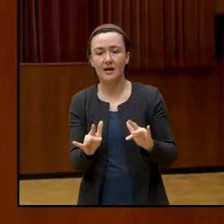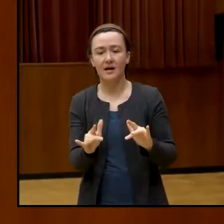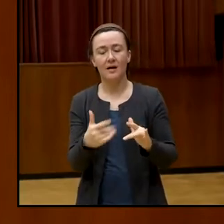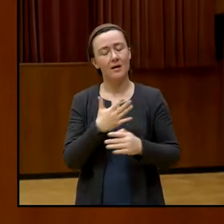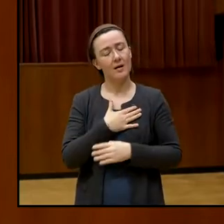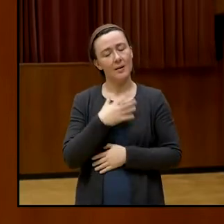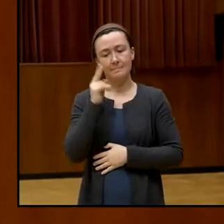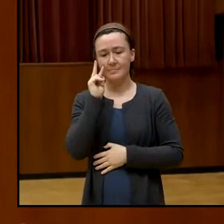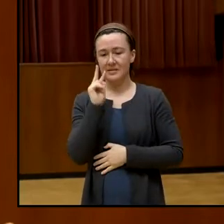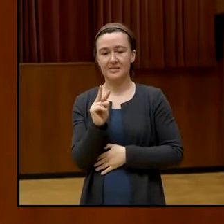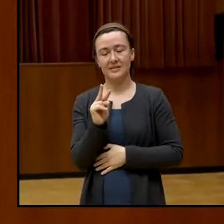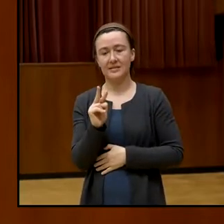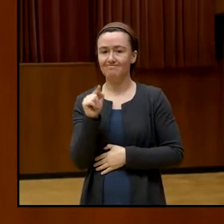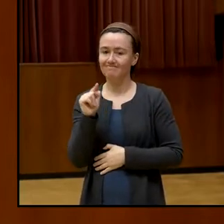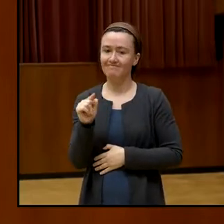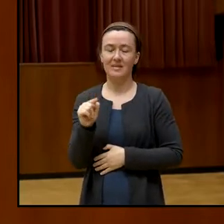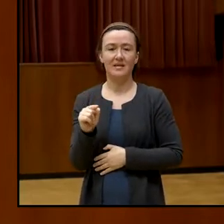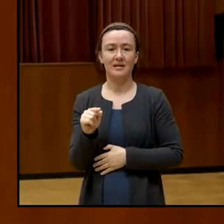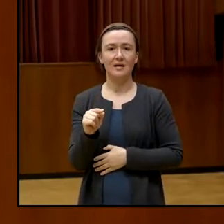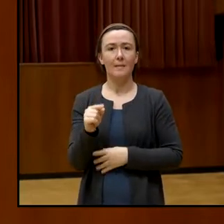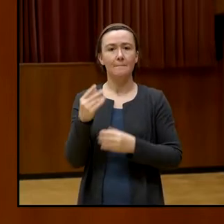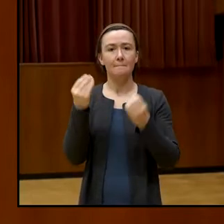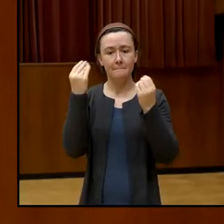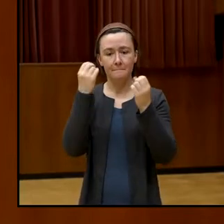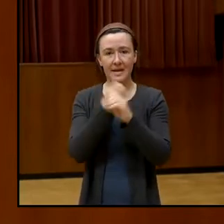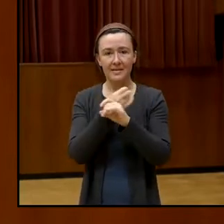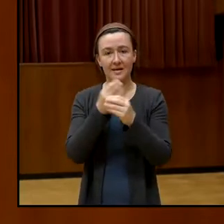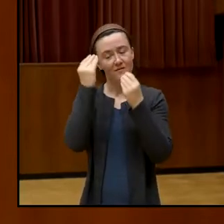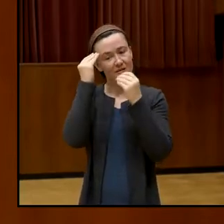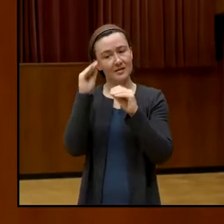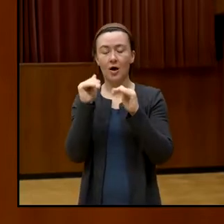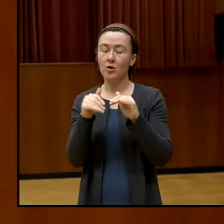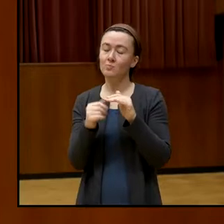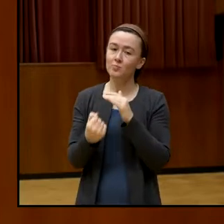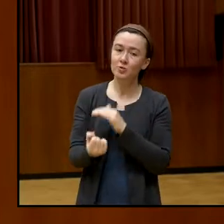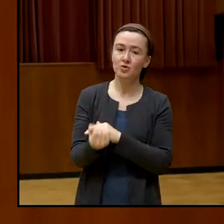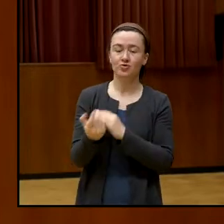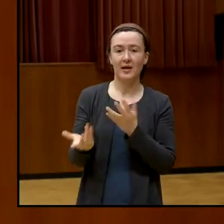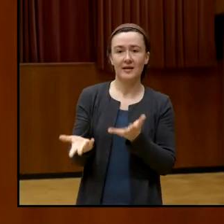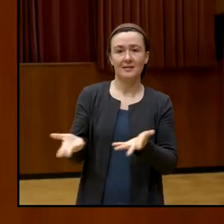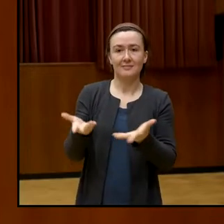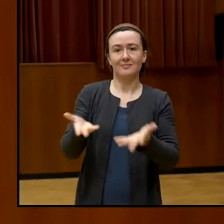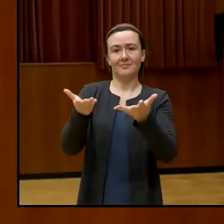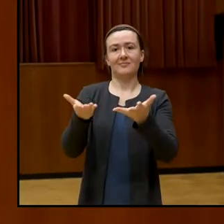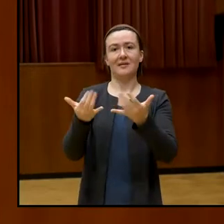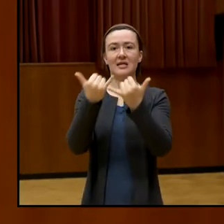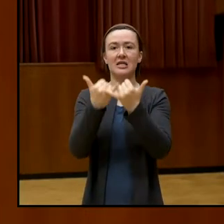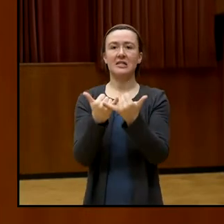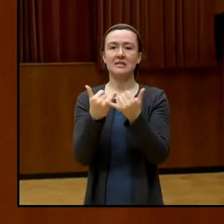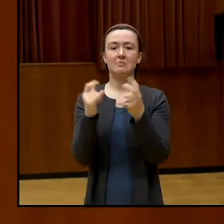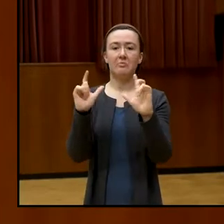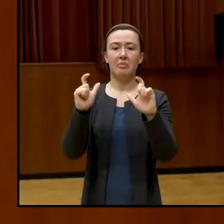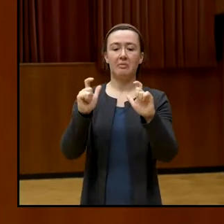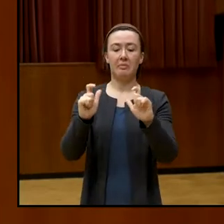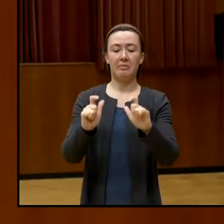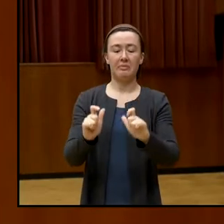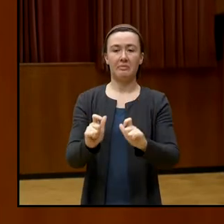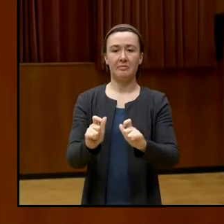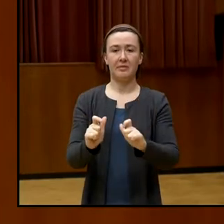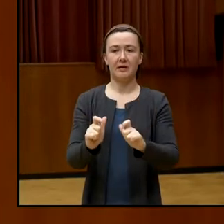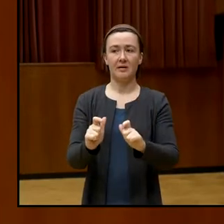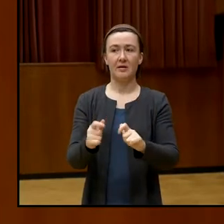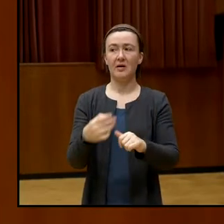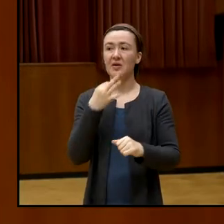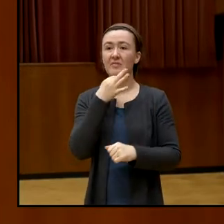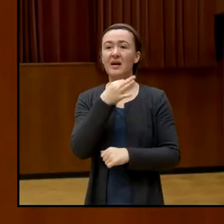es erodiert dahin. Wir sitzen alle mitsammen. Ich glaube, es gibt wenige. Wer von Ihnen hat kein Smartphone?